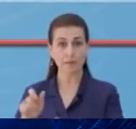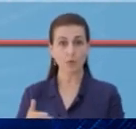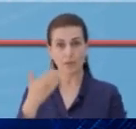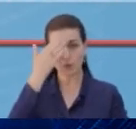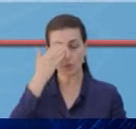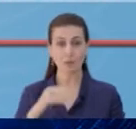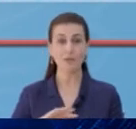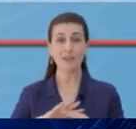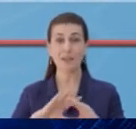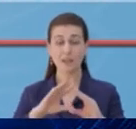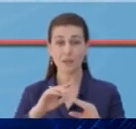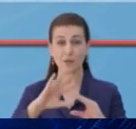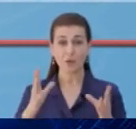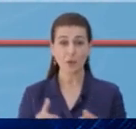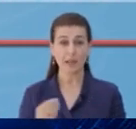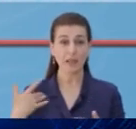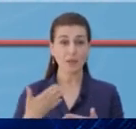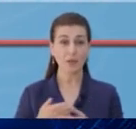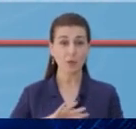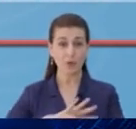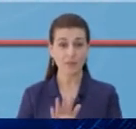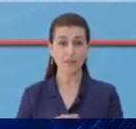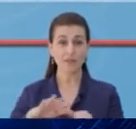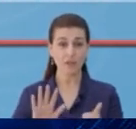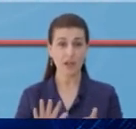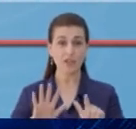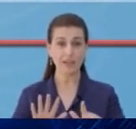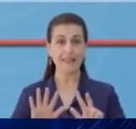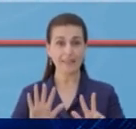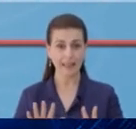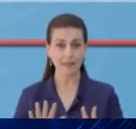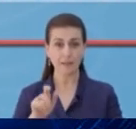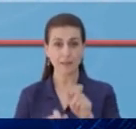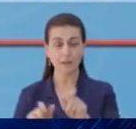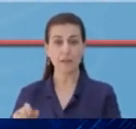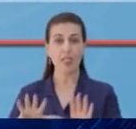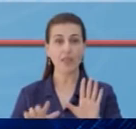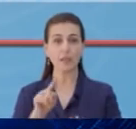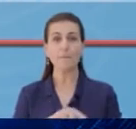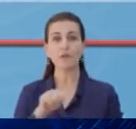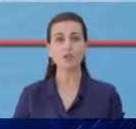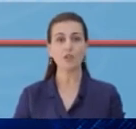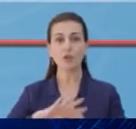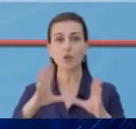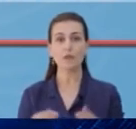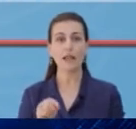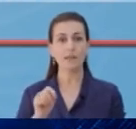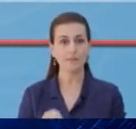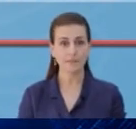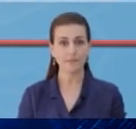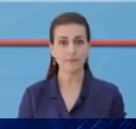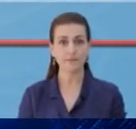për cilve janë konfirmuar me COVID-19, 678 raste, pra 10% e totalit të testuarve.